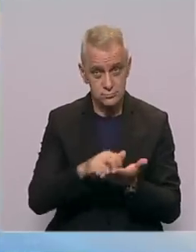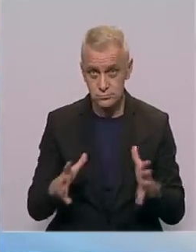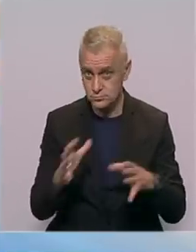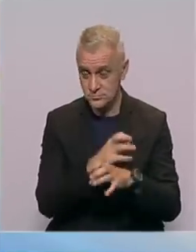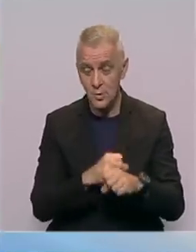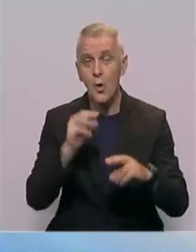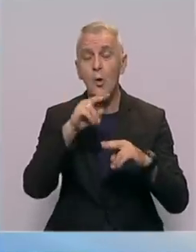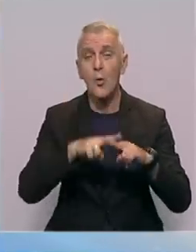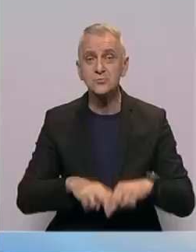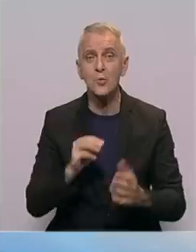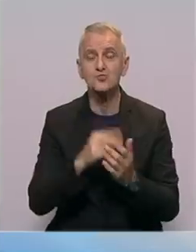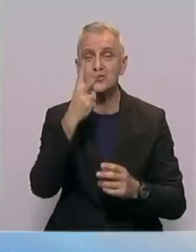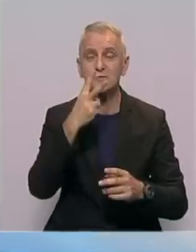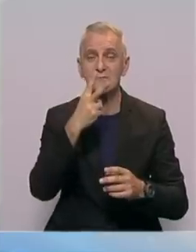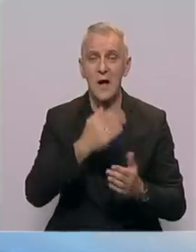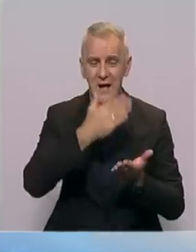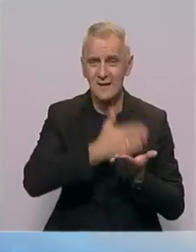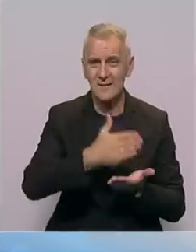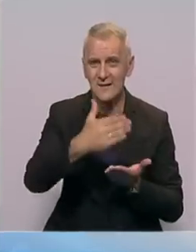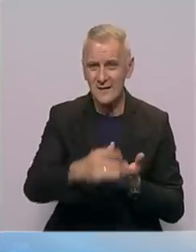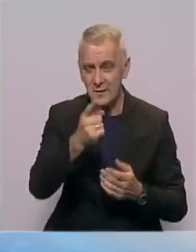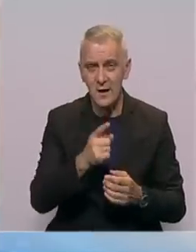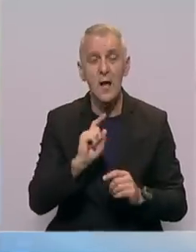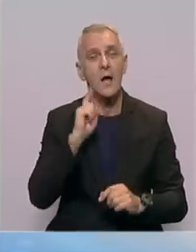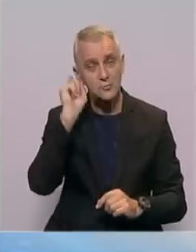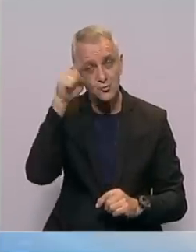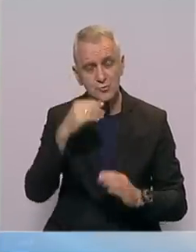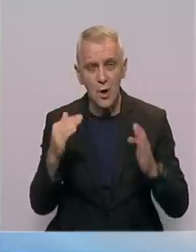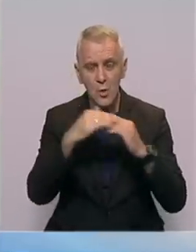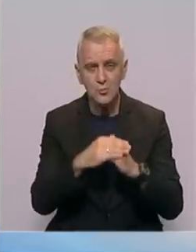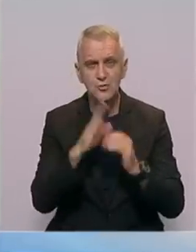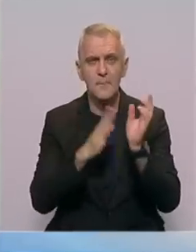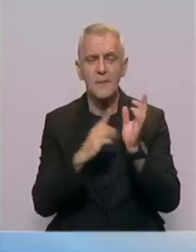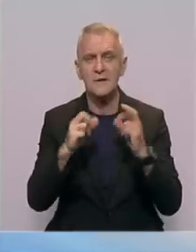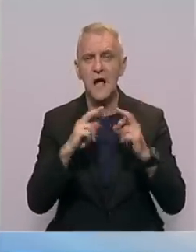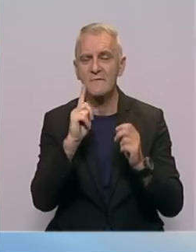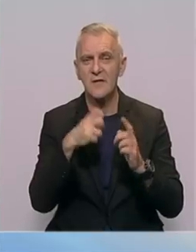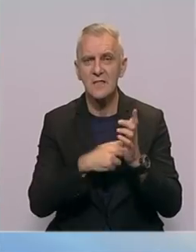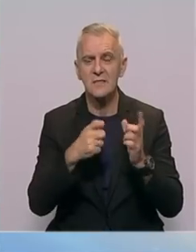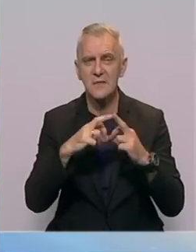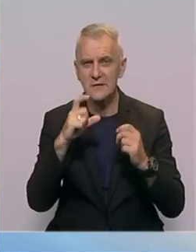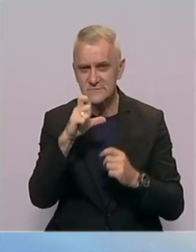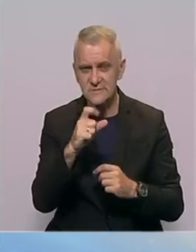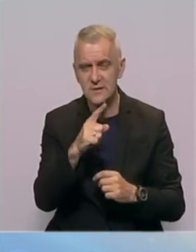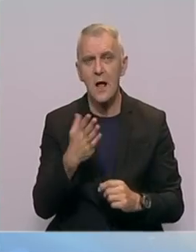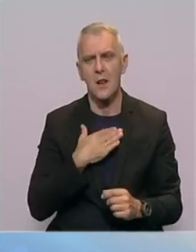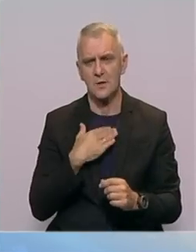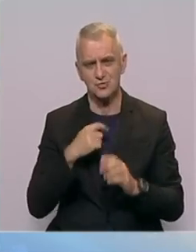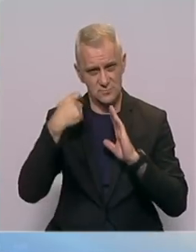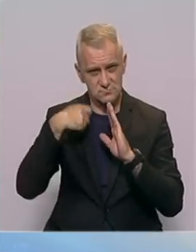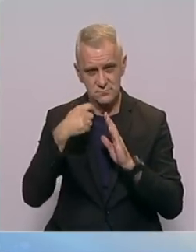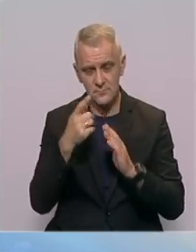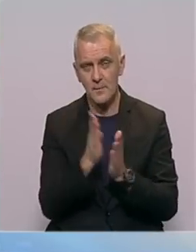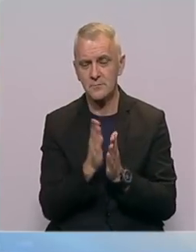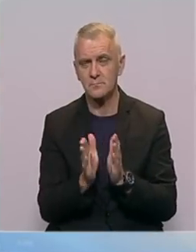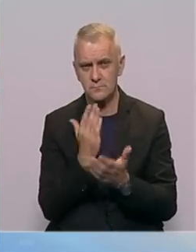preostaju još dvije etape. Pocijetiću da će i sutra noć provesti u Mravincima gdje će boraviti i naša ekipa. A u nastavku